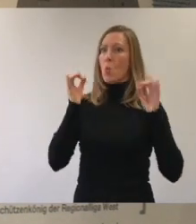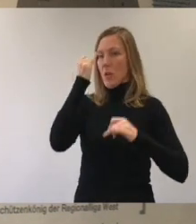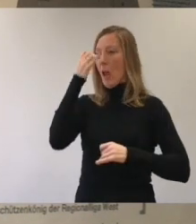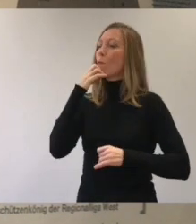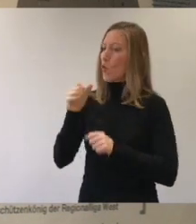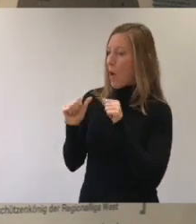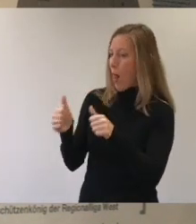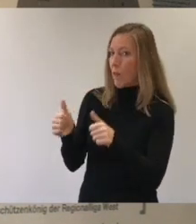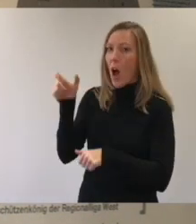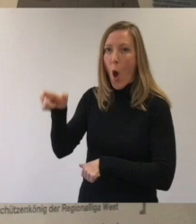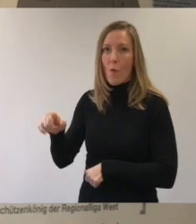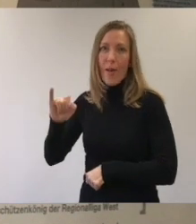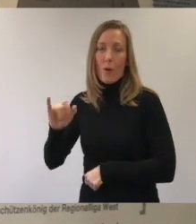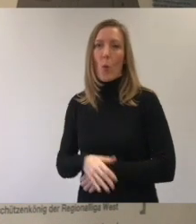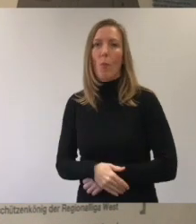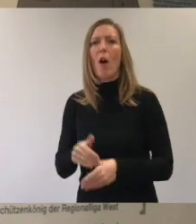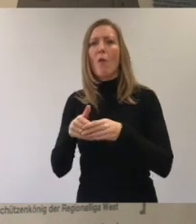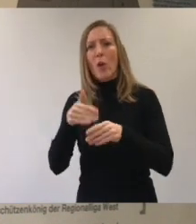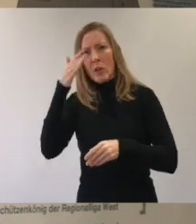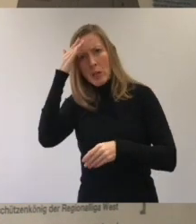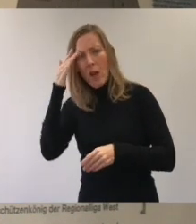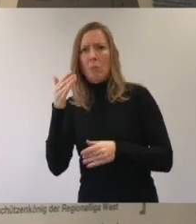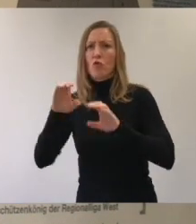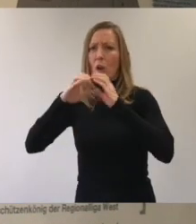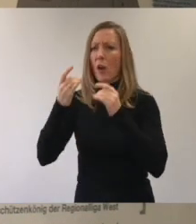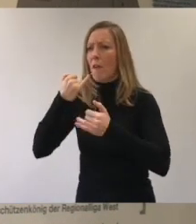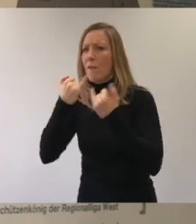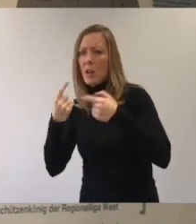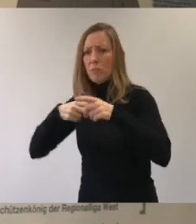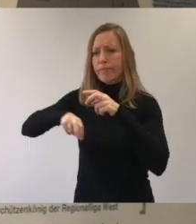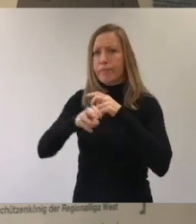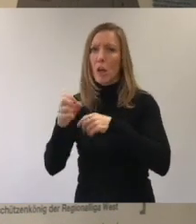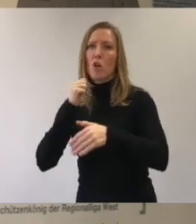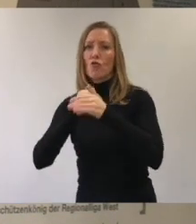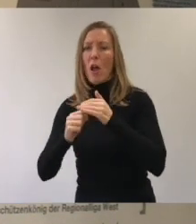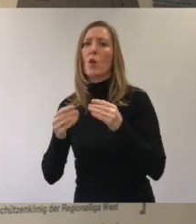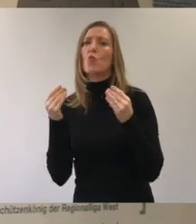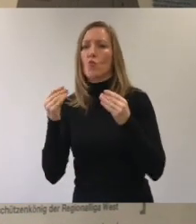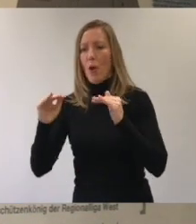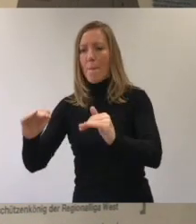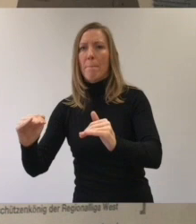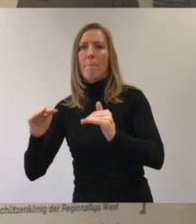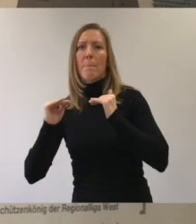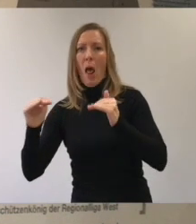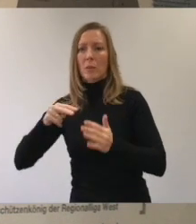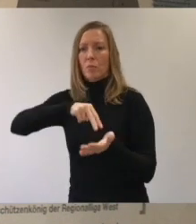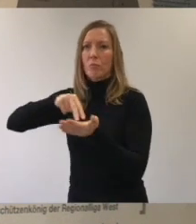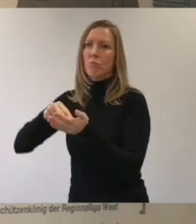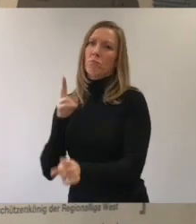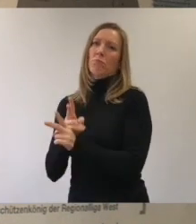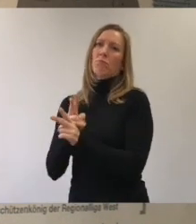begeistert und wollen Ingo helfen. Die Freunde kennen sich gut im Stadion aus. Deshalb sind sie schnell auf ihren Plätzen.